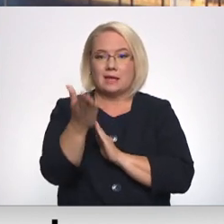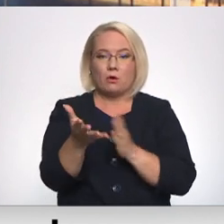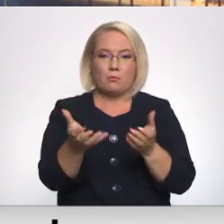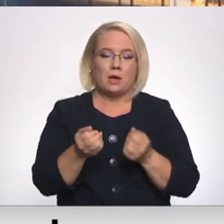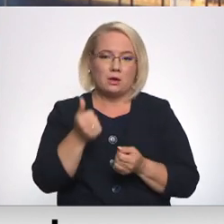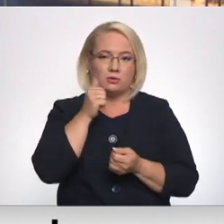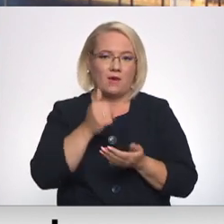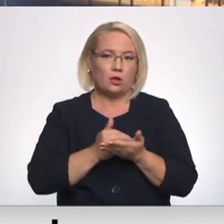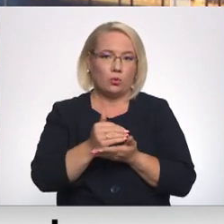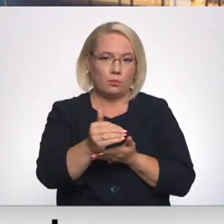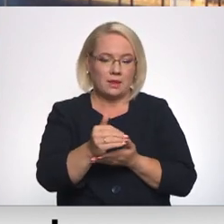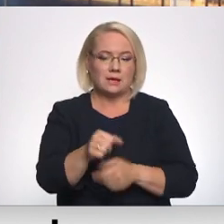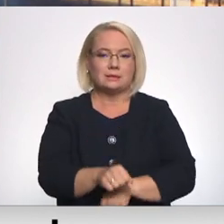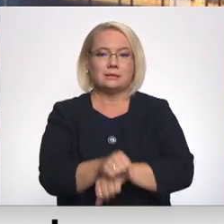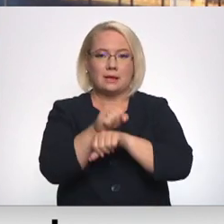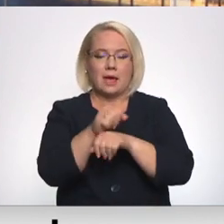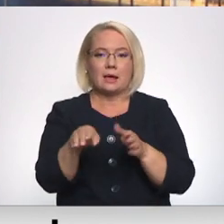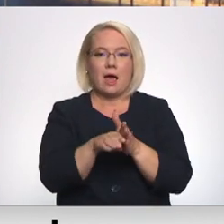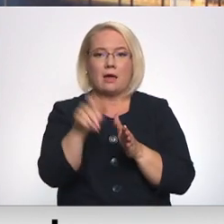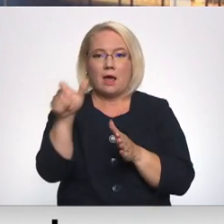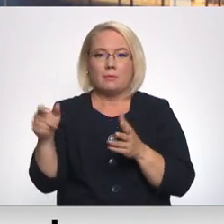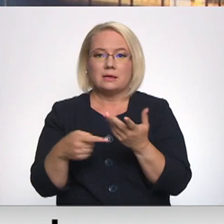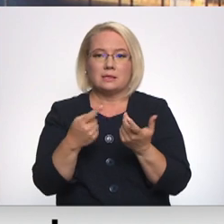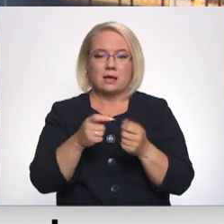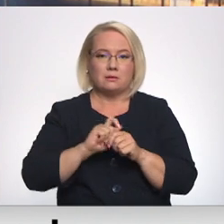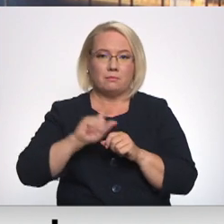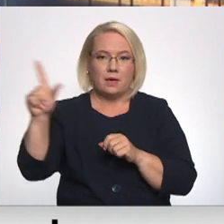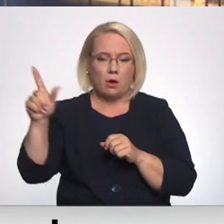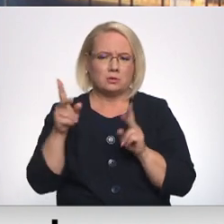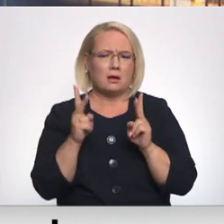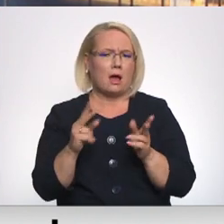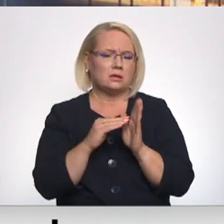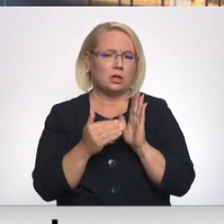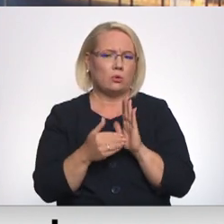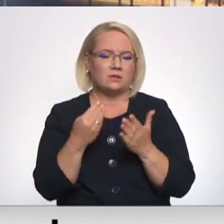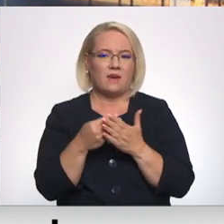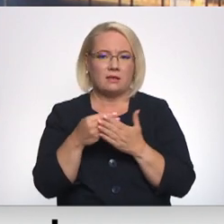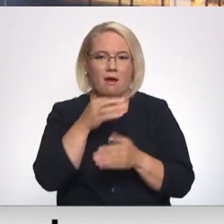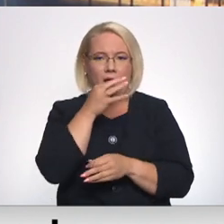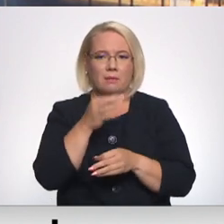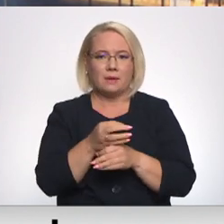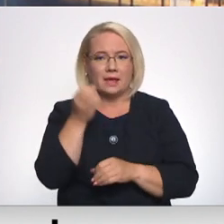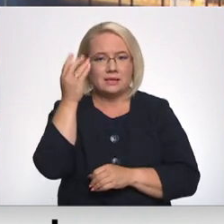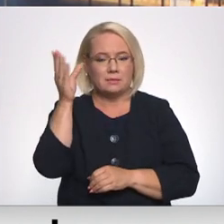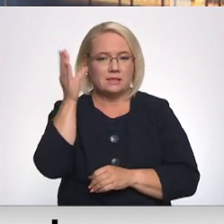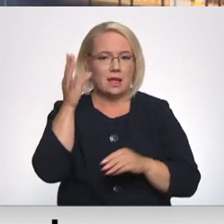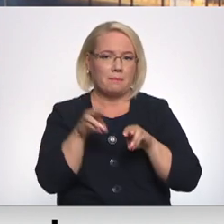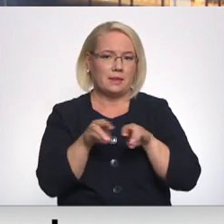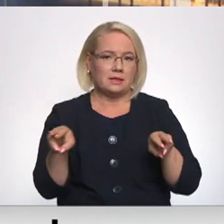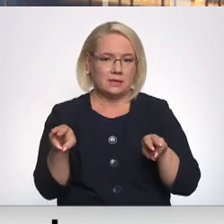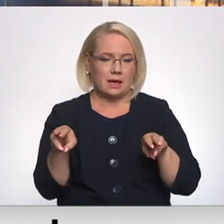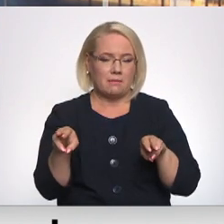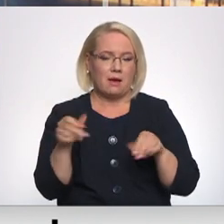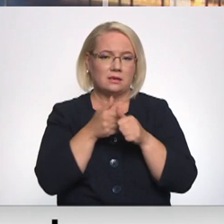turpinās, un tas nozīmē, ka streika dalībnieku skaits vēl pieaugs. Kā situācija vērtē atbildīgajā izglītības un zinātnes ministrijā,